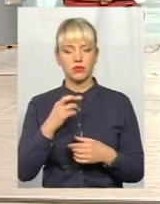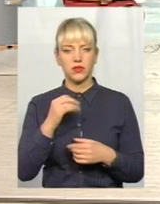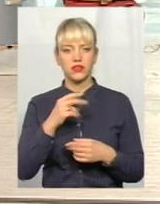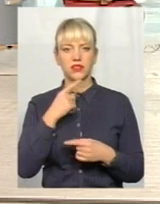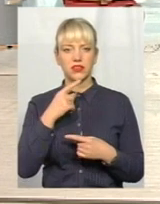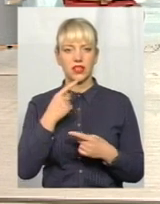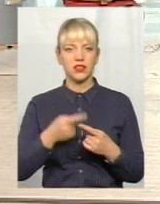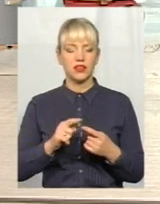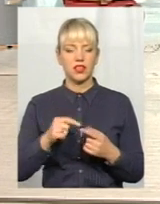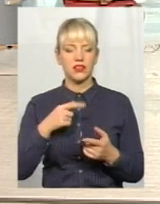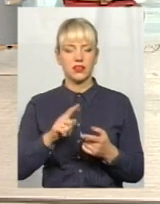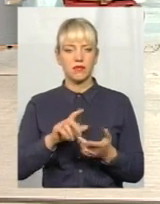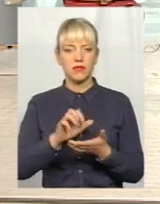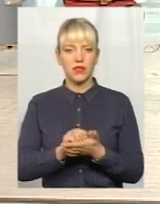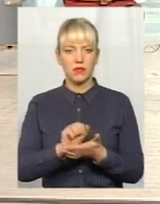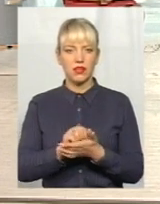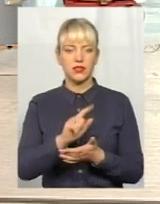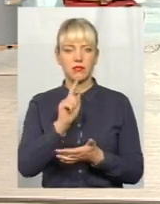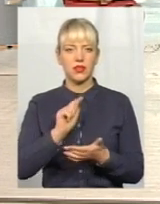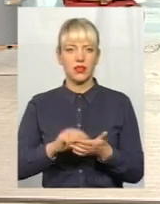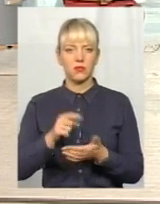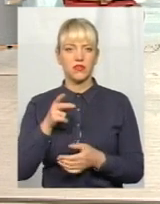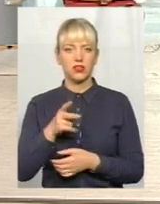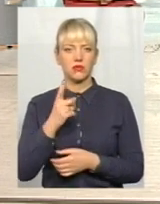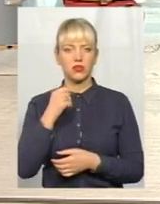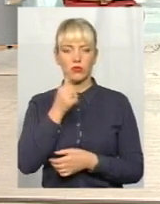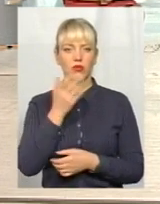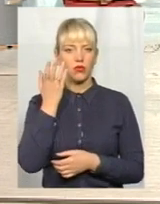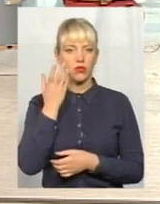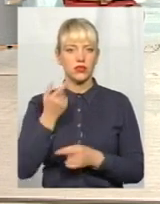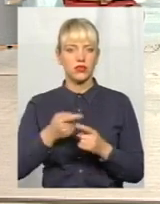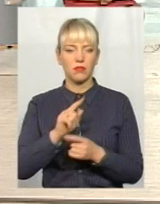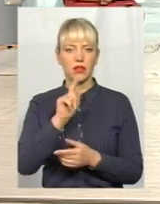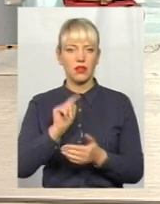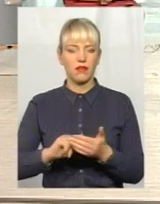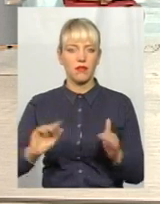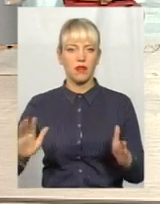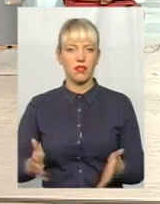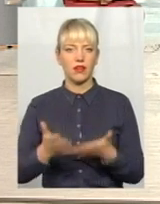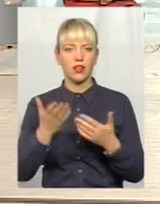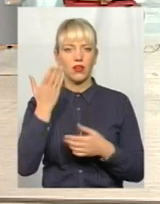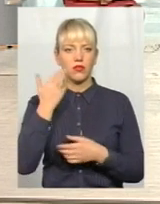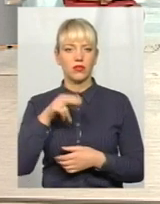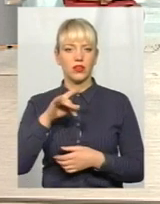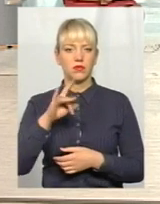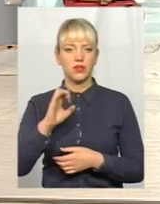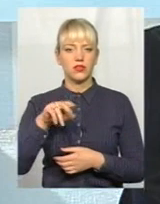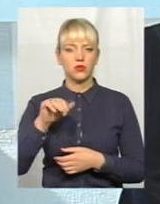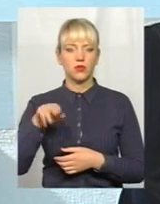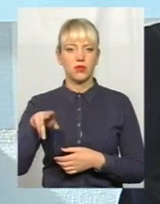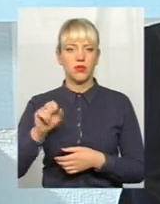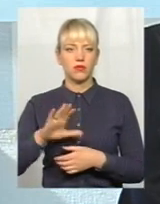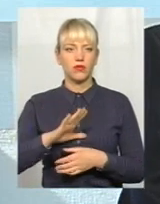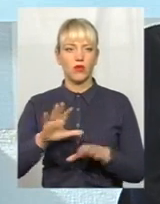займаюся 2001 року. Коли це питання підняли, і Микола Іванович Приступа, коли він був головою